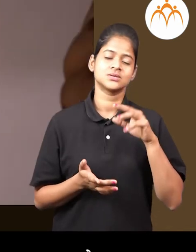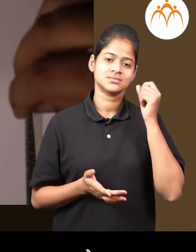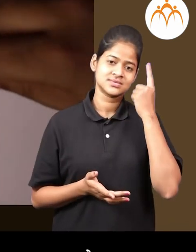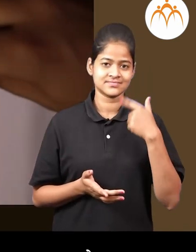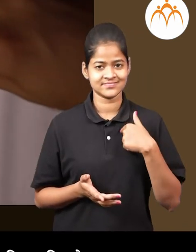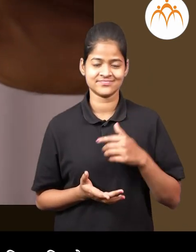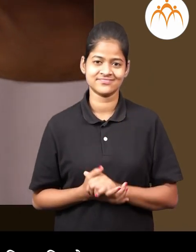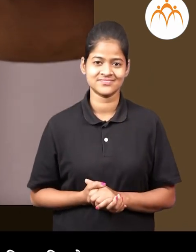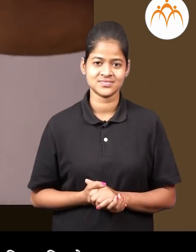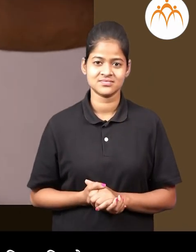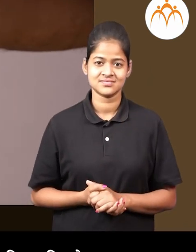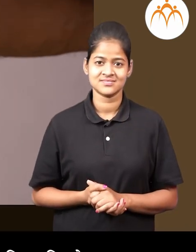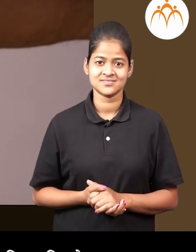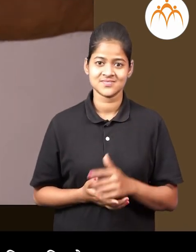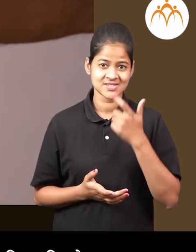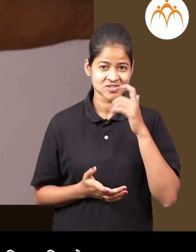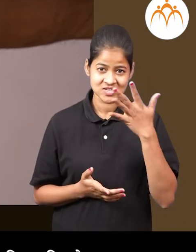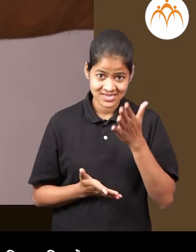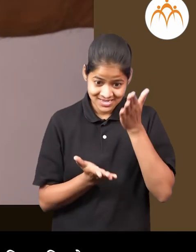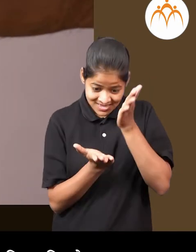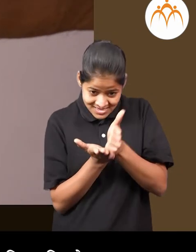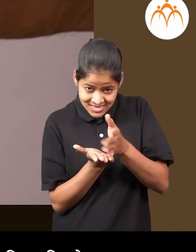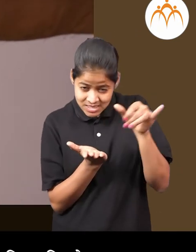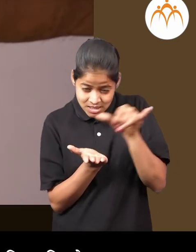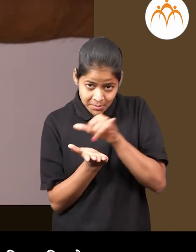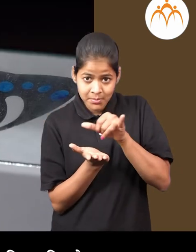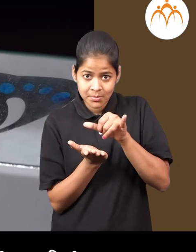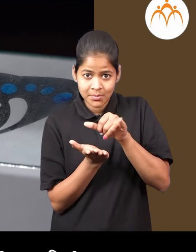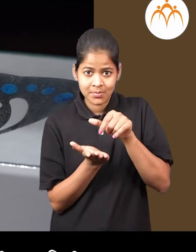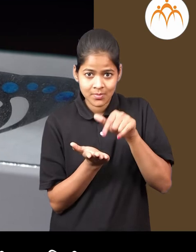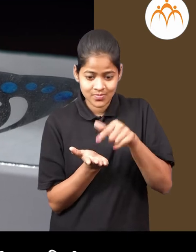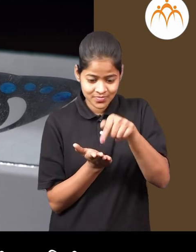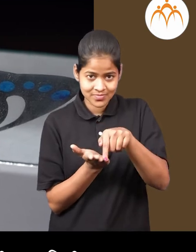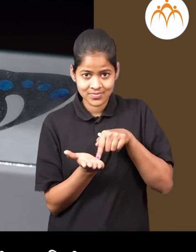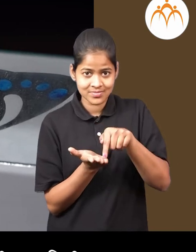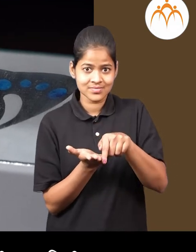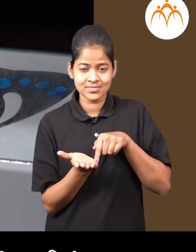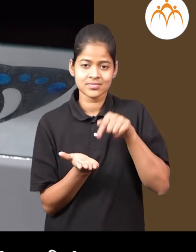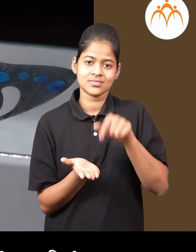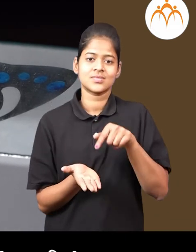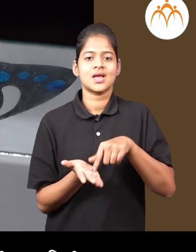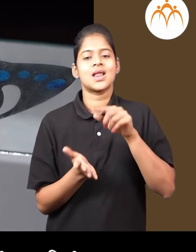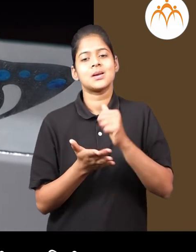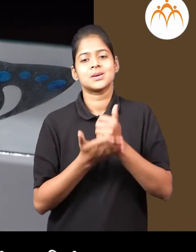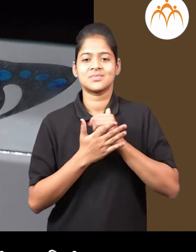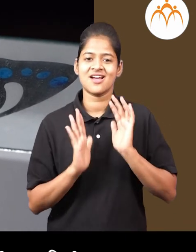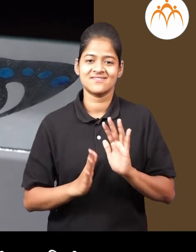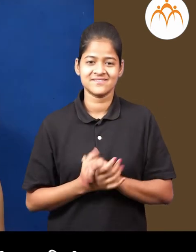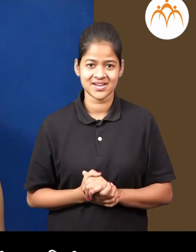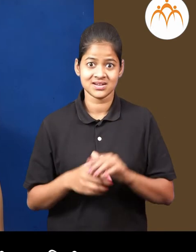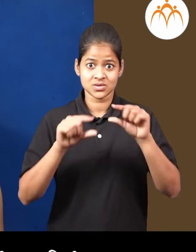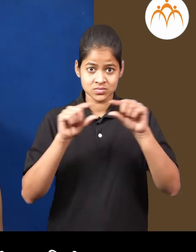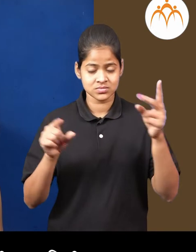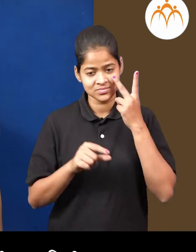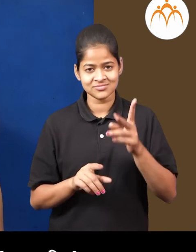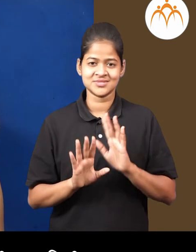जा ठिकानी आर्शात तशीच प्रतिमा दिस्ते, त्या ठिकानची रेशा संदर्ब मणुन धरायची।